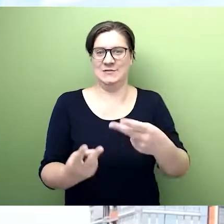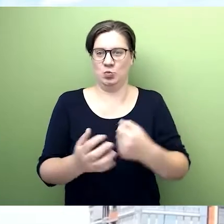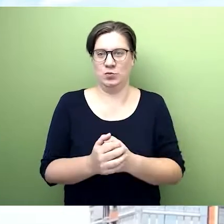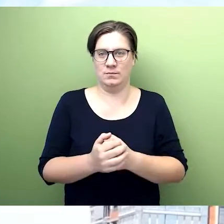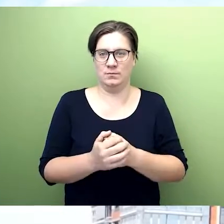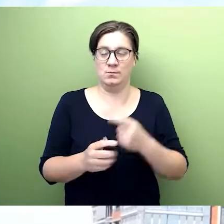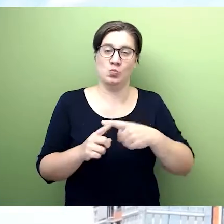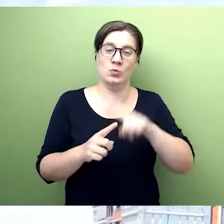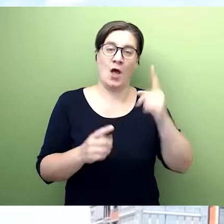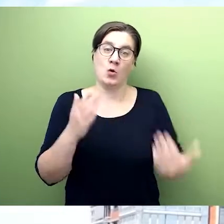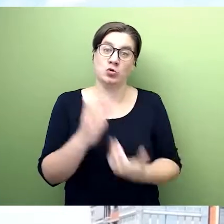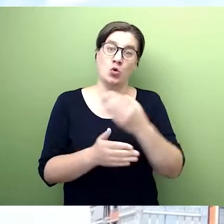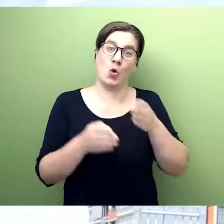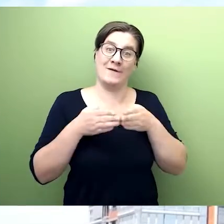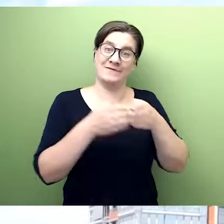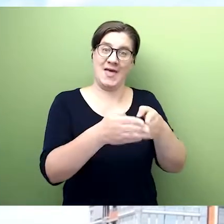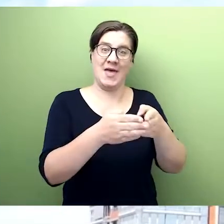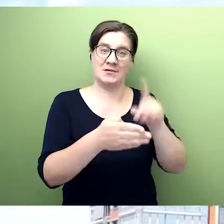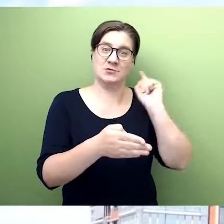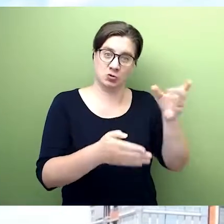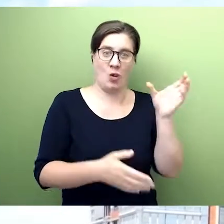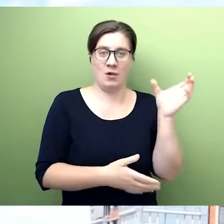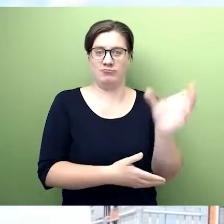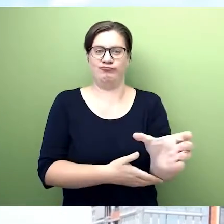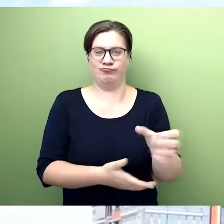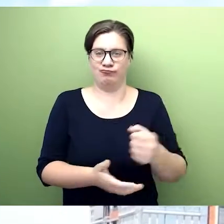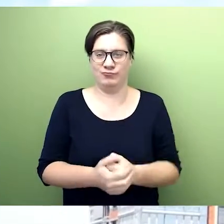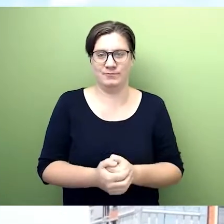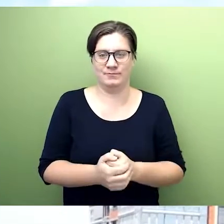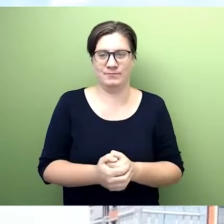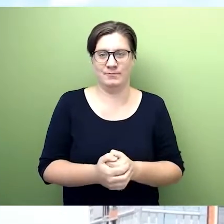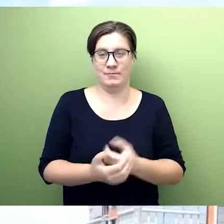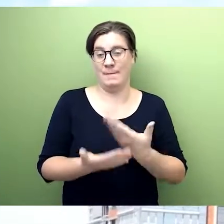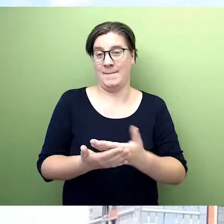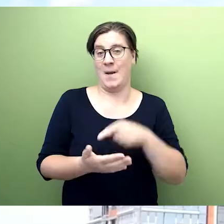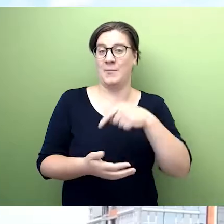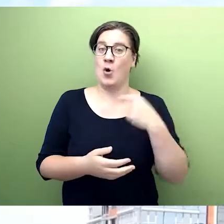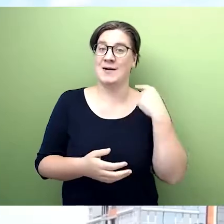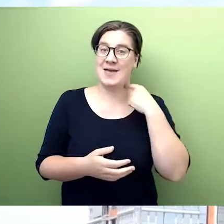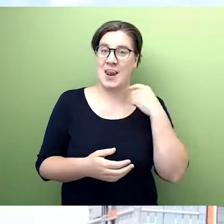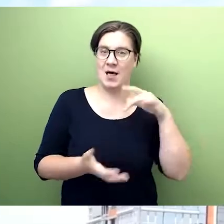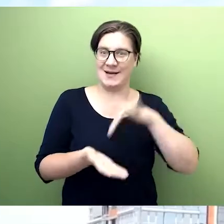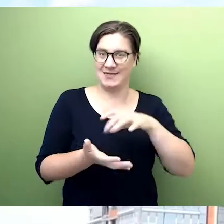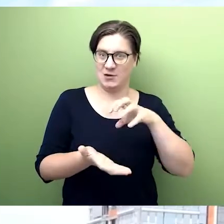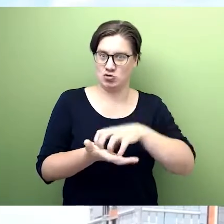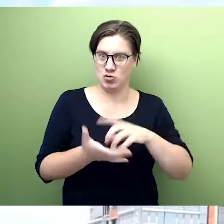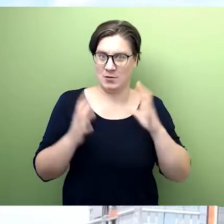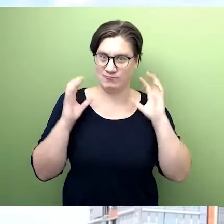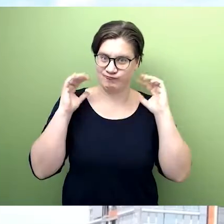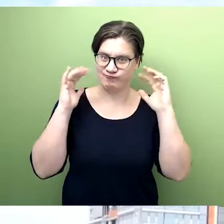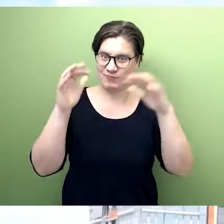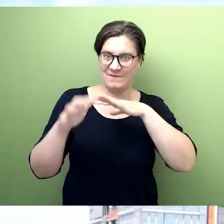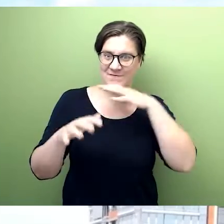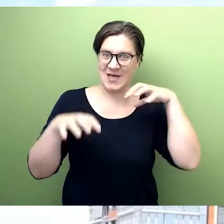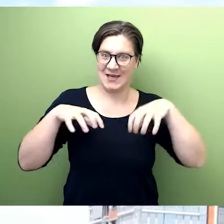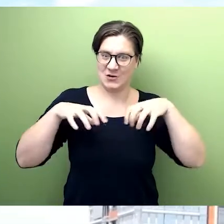Fähre über den Nord-Ostsee-Kanal geben, die mehr Fußgänger und Radfahrer mitnehmen kann.